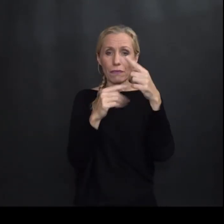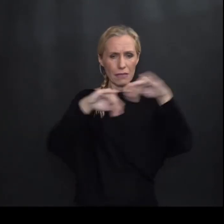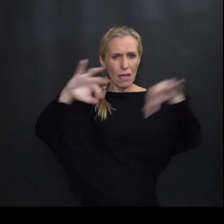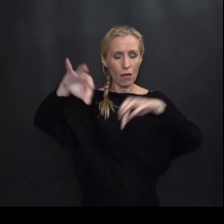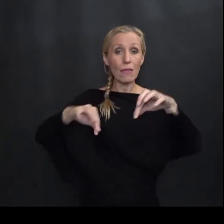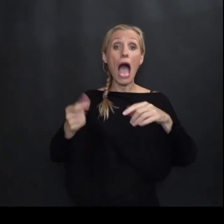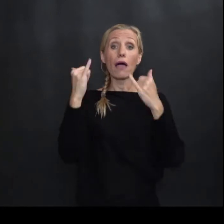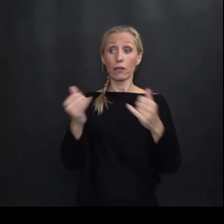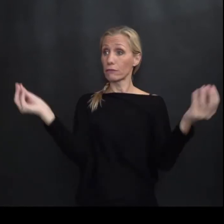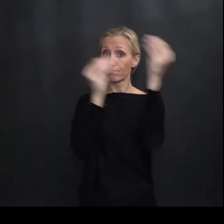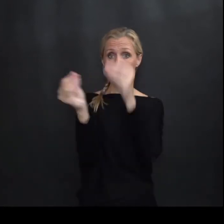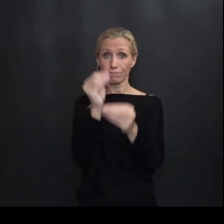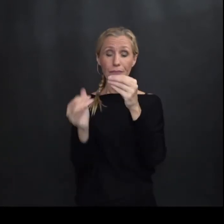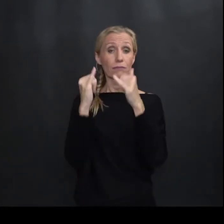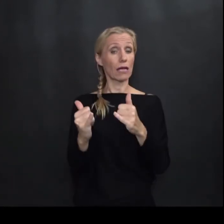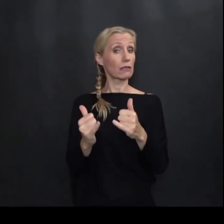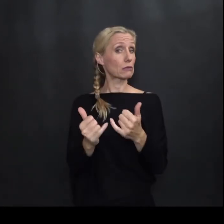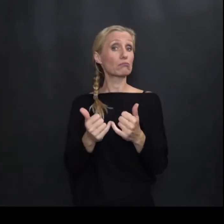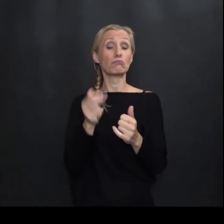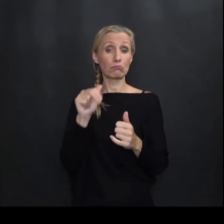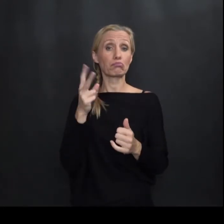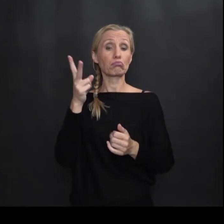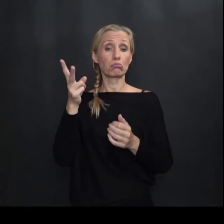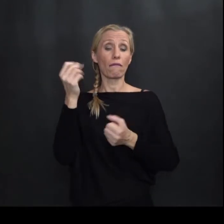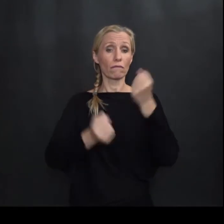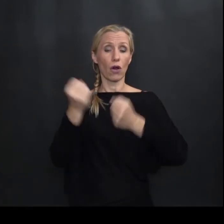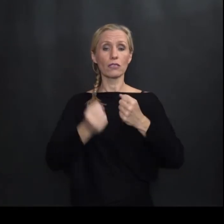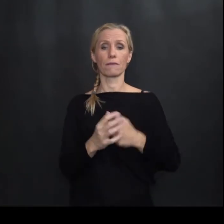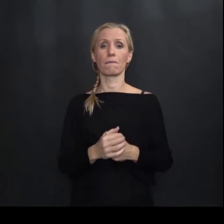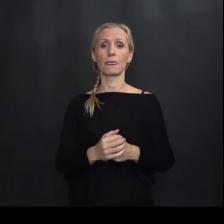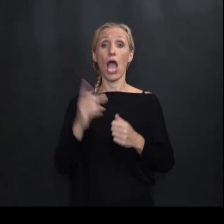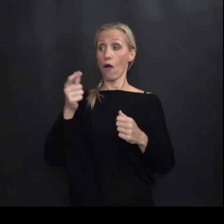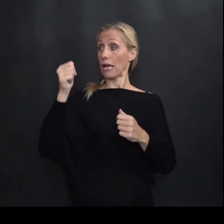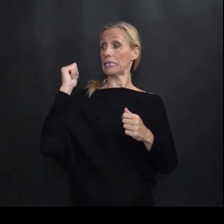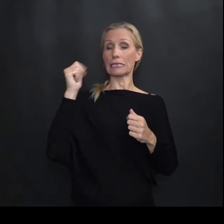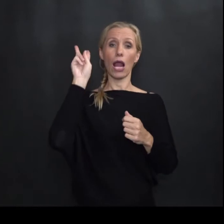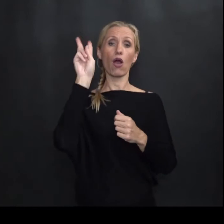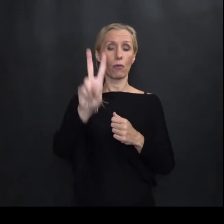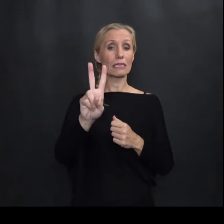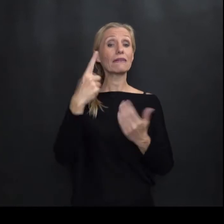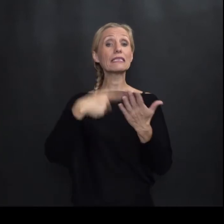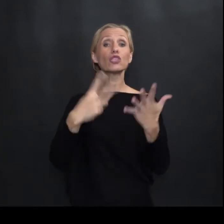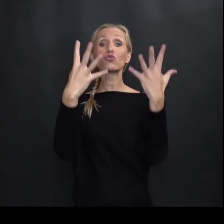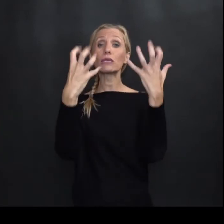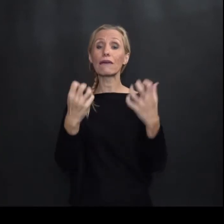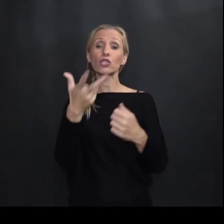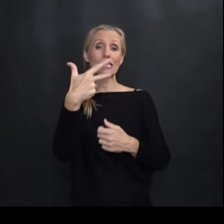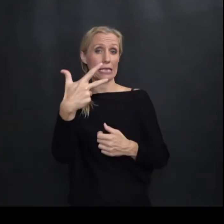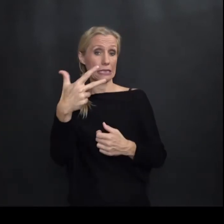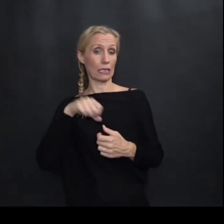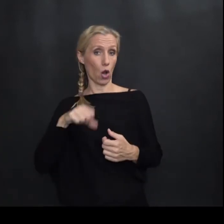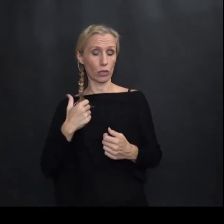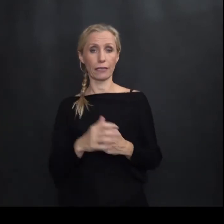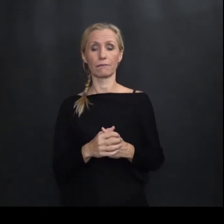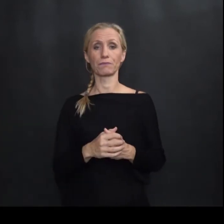Danas Pa skoro U funkcionalnom stanju Ova ovdje Lokomotiva Iza mene To je Lokomotiva Iz 1930.